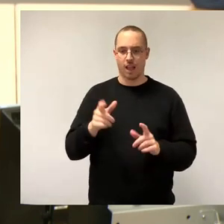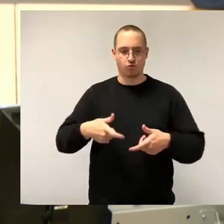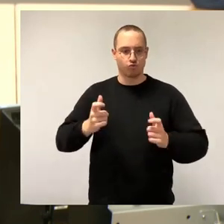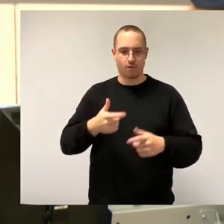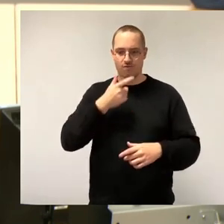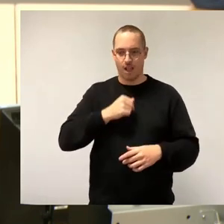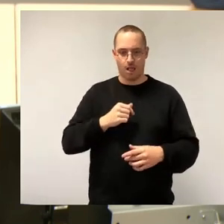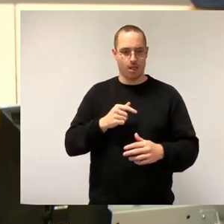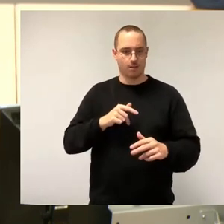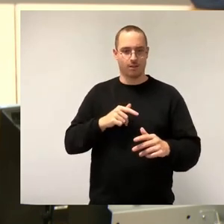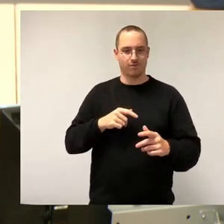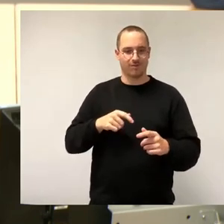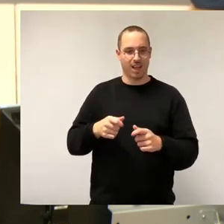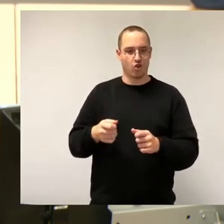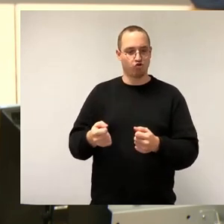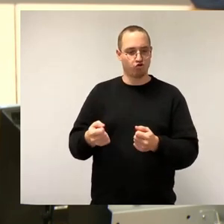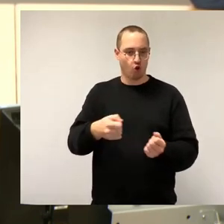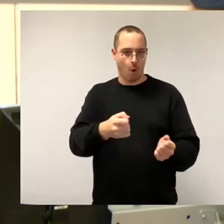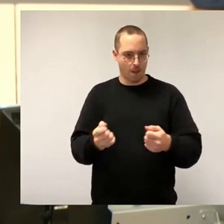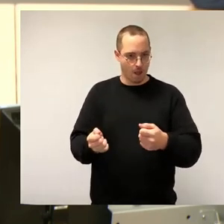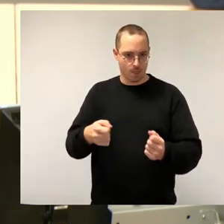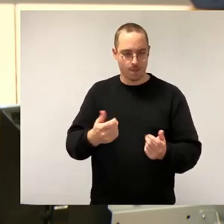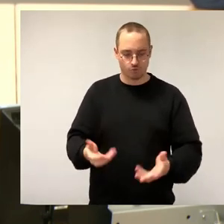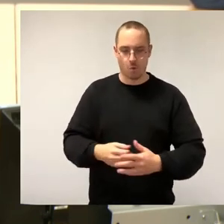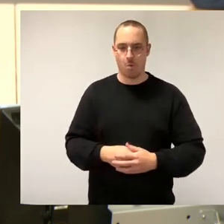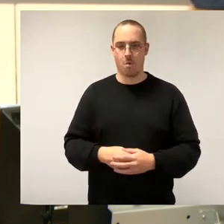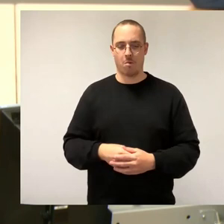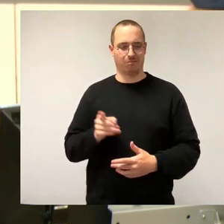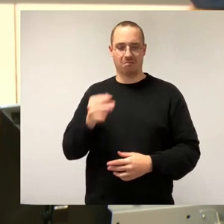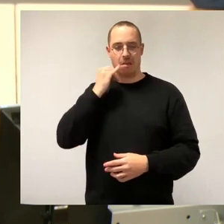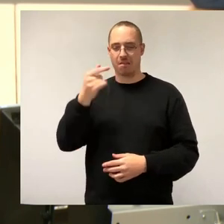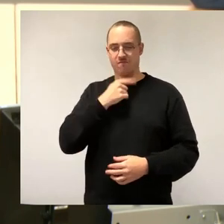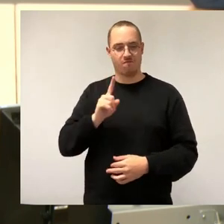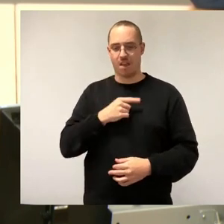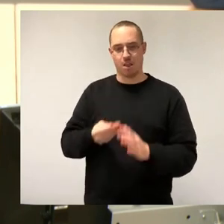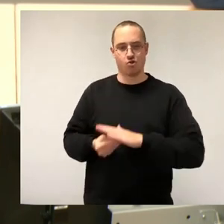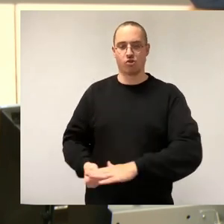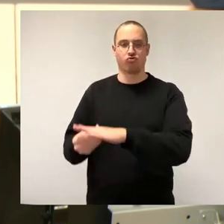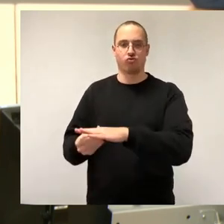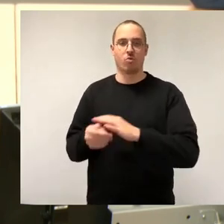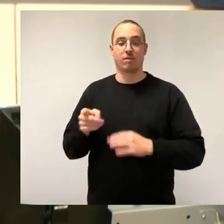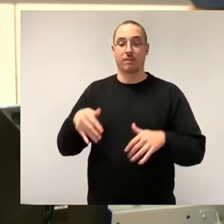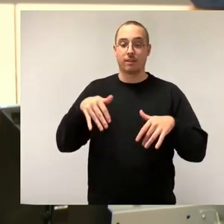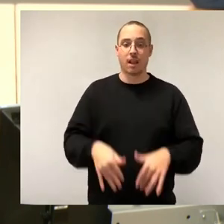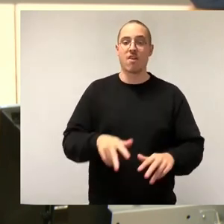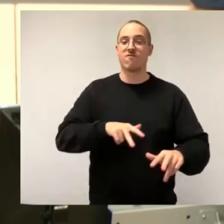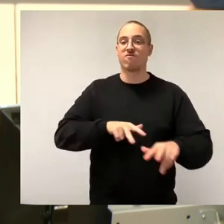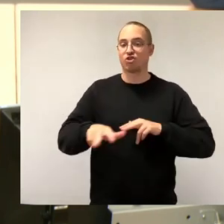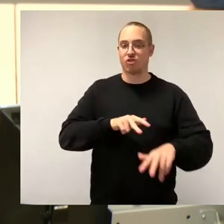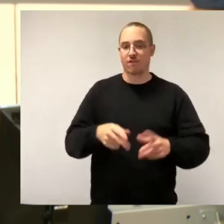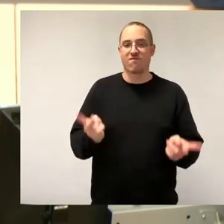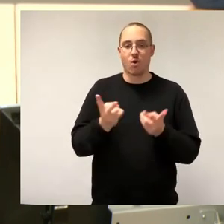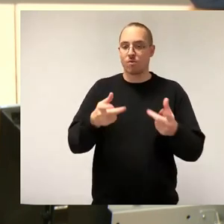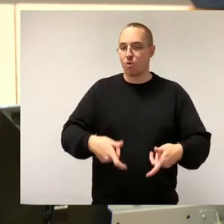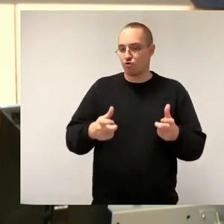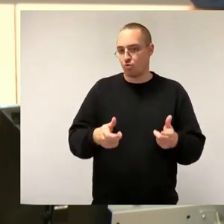würde ich ungern unterstützen. Wir haben einen Ausschuss für Wirtschaftsförderung, der alle Wirtschaftsthemen, die es